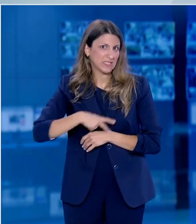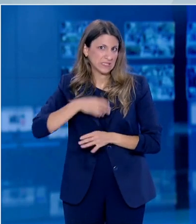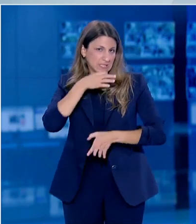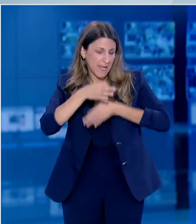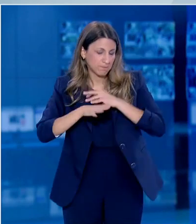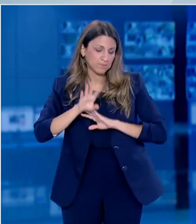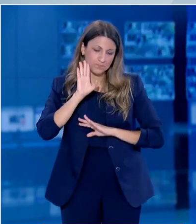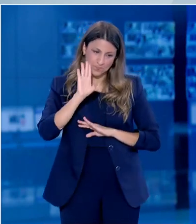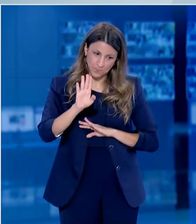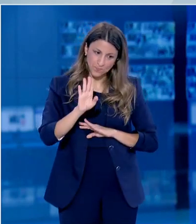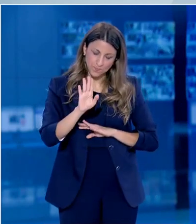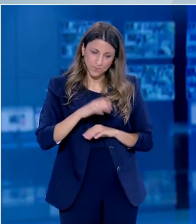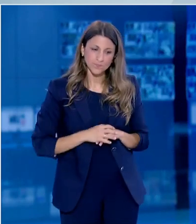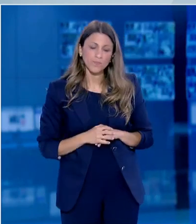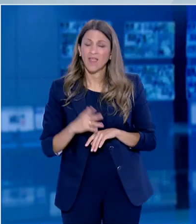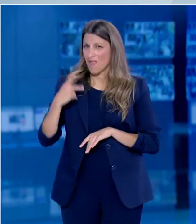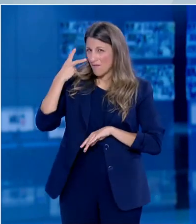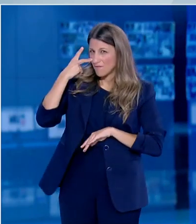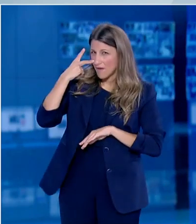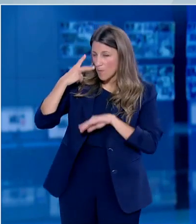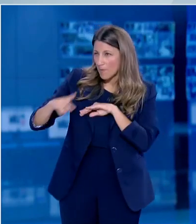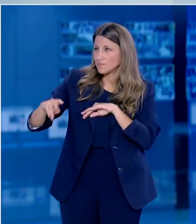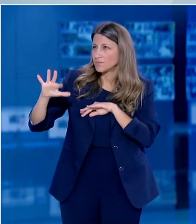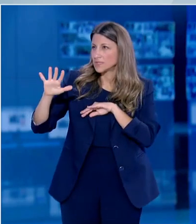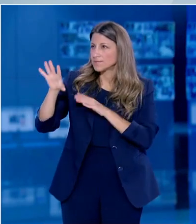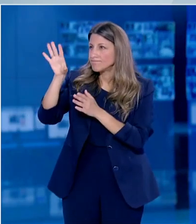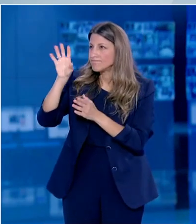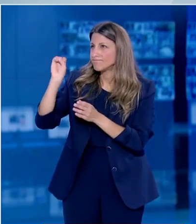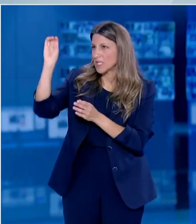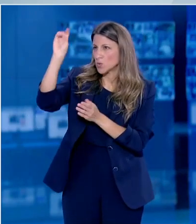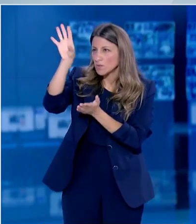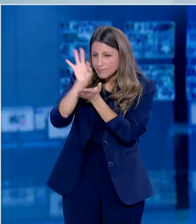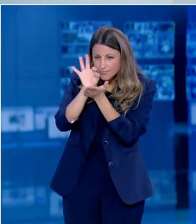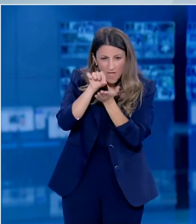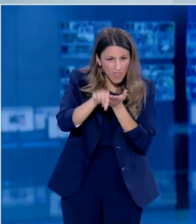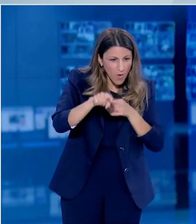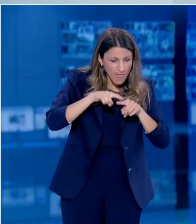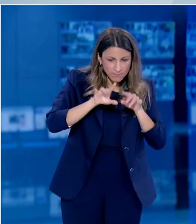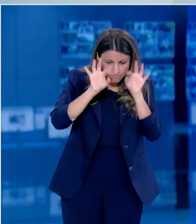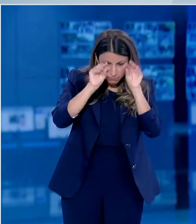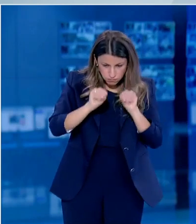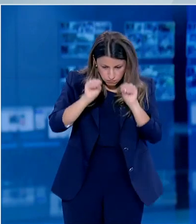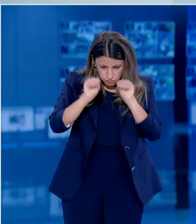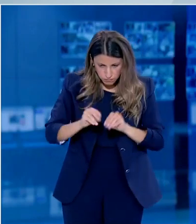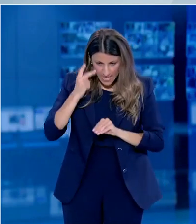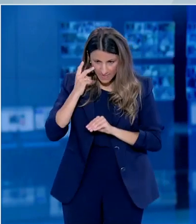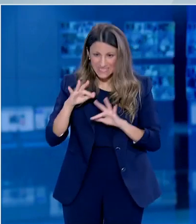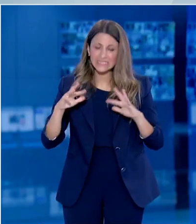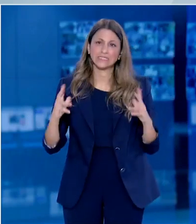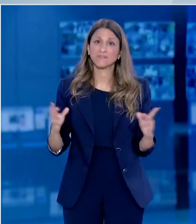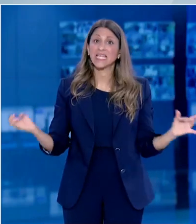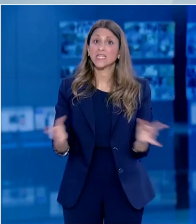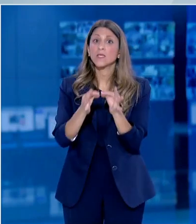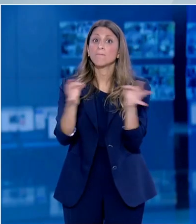Φαίνεται με τις μαθηματικές μας εκτιμήσεις και με την ανάλυση των δεδομένων της επιδημίας στην πατρίδα μας, ότι με το που μπήκαν τα